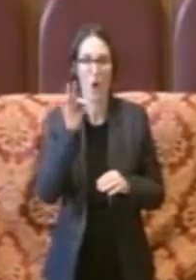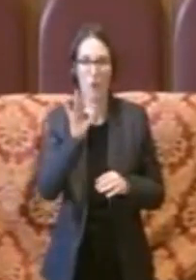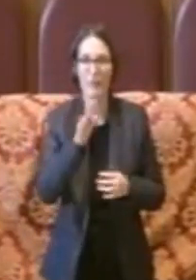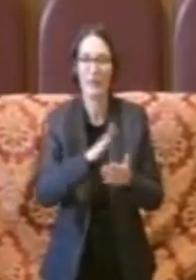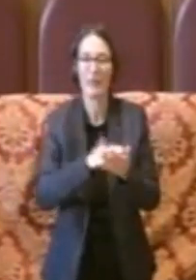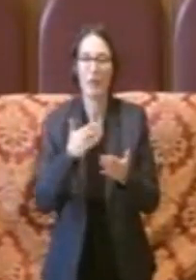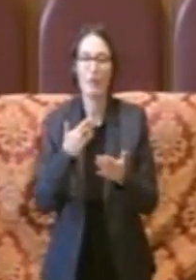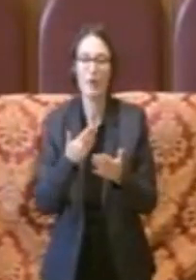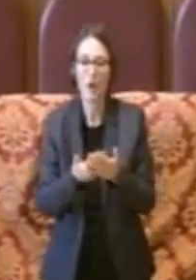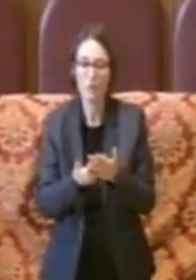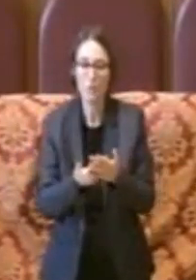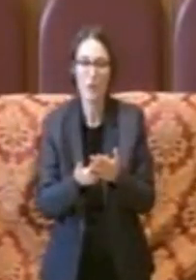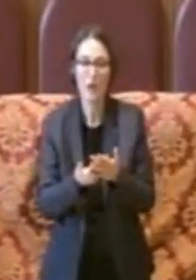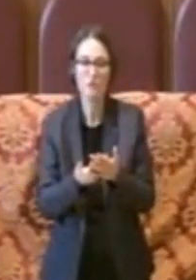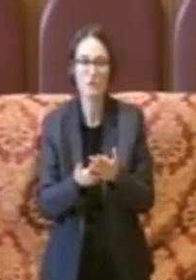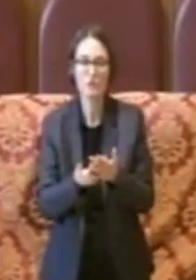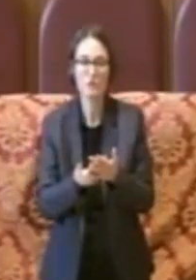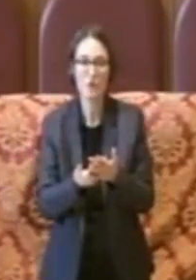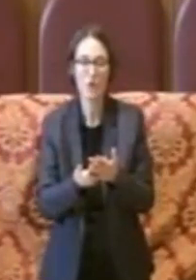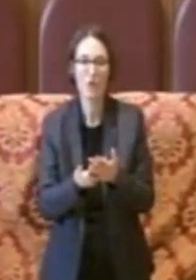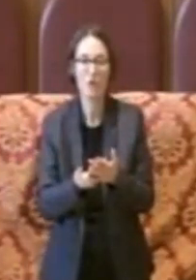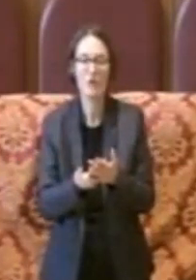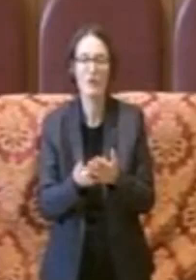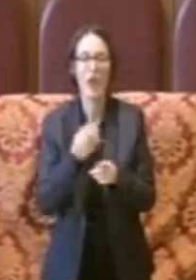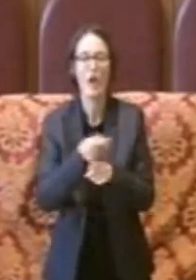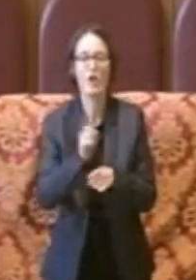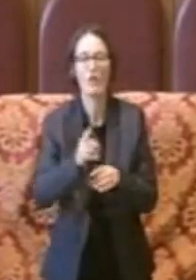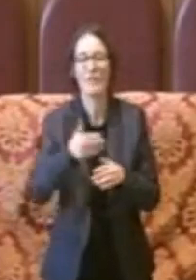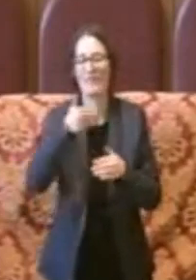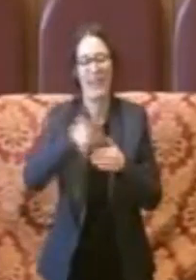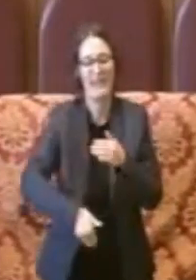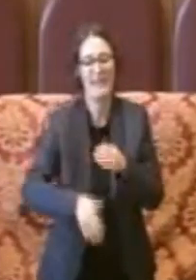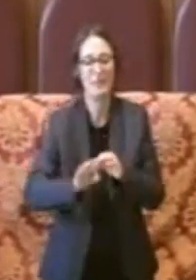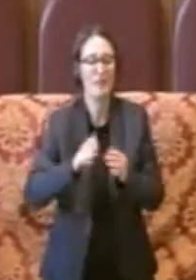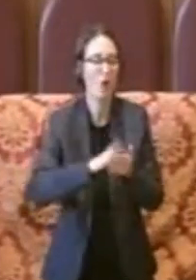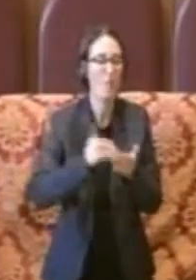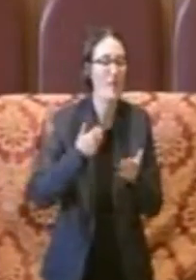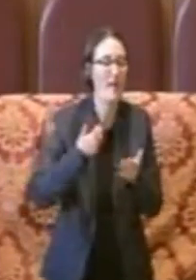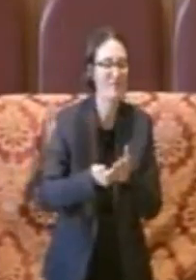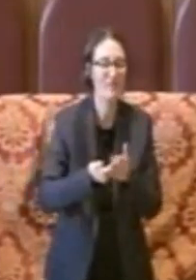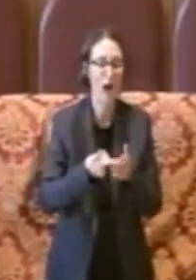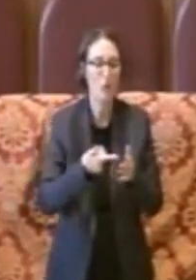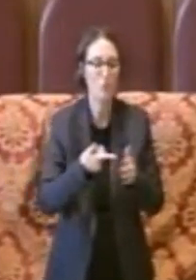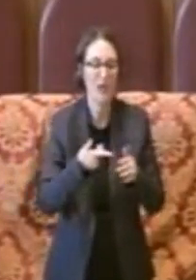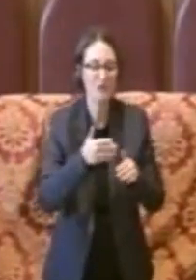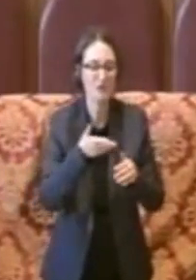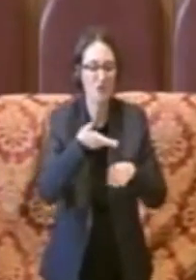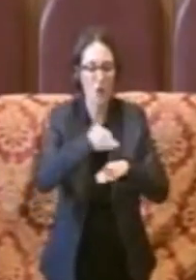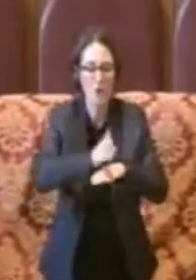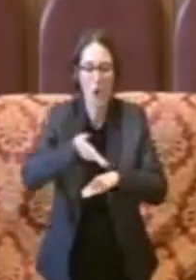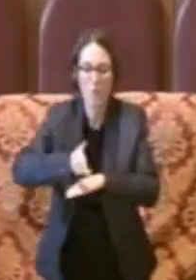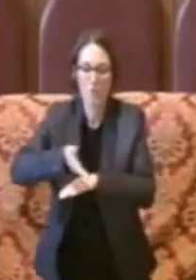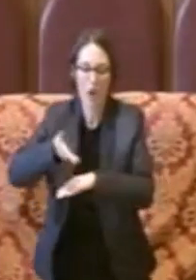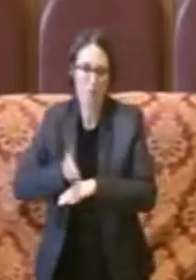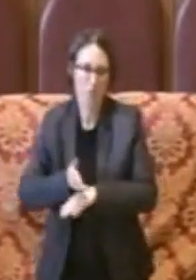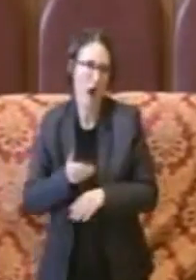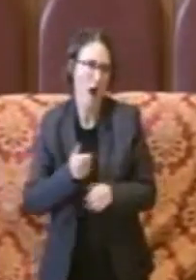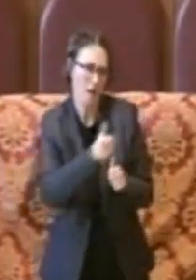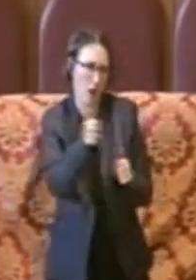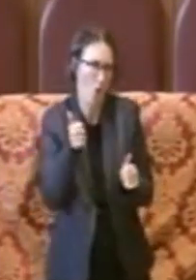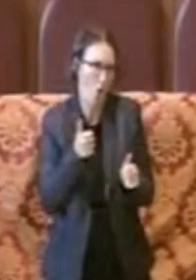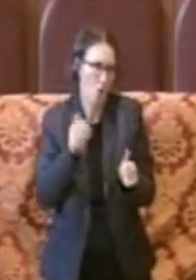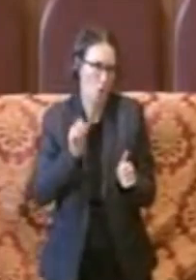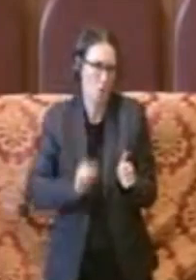non deve limitarsi a delle valutazioni parziali che poi per carità sono sempre legittime ciascuno ha diritto di